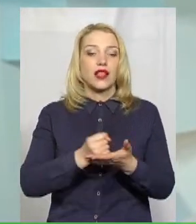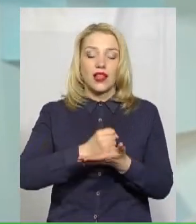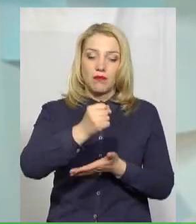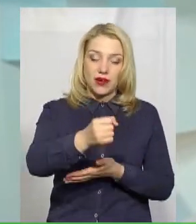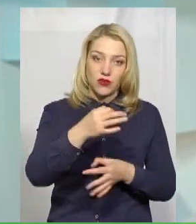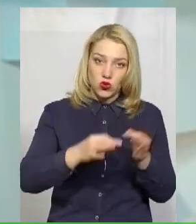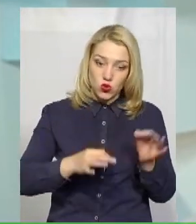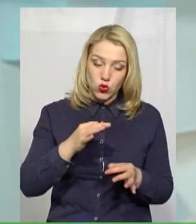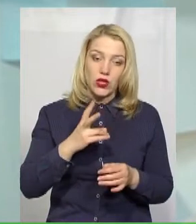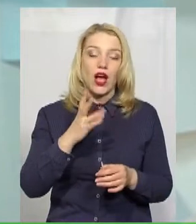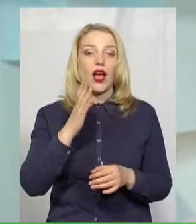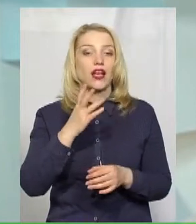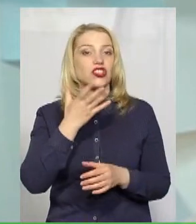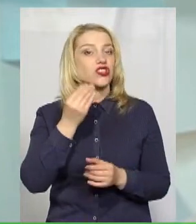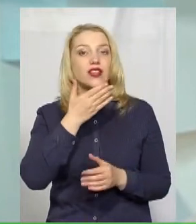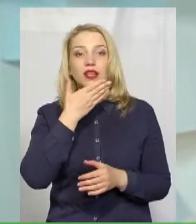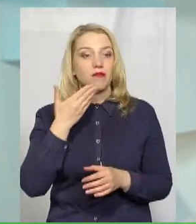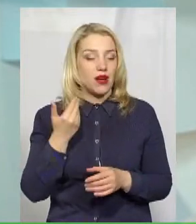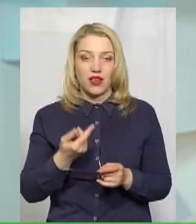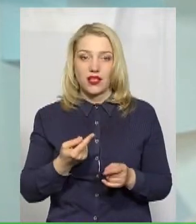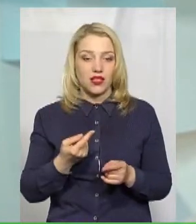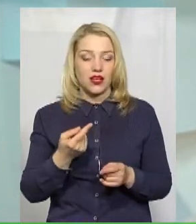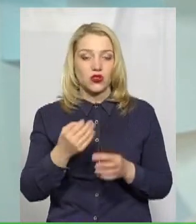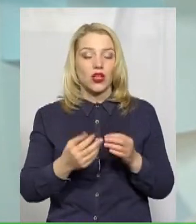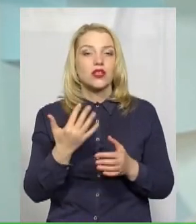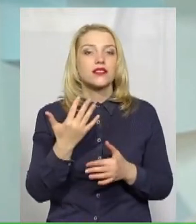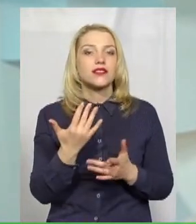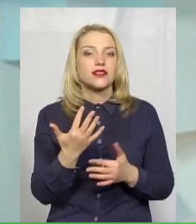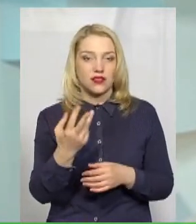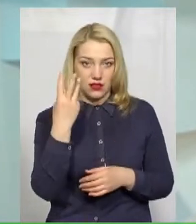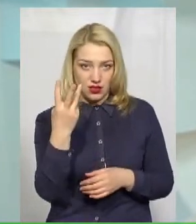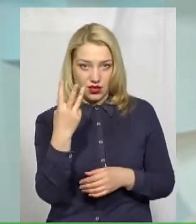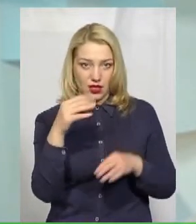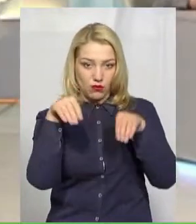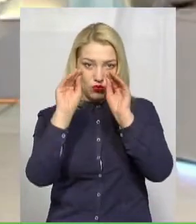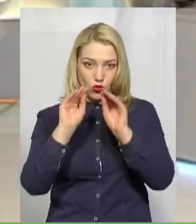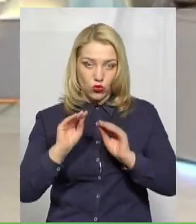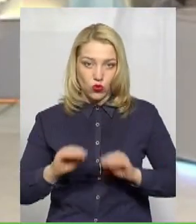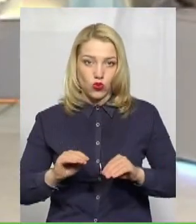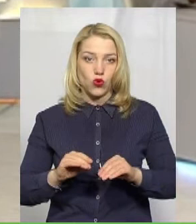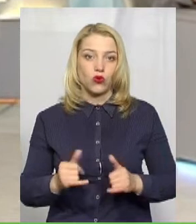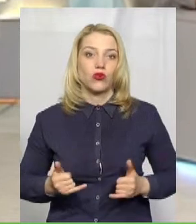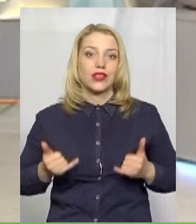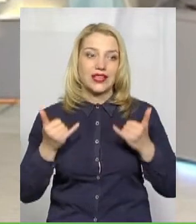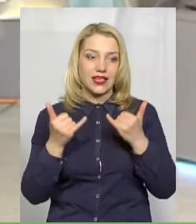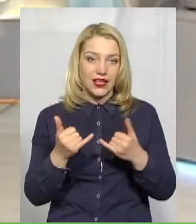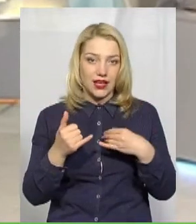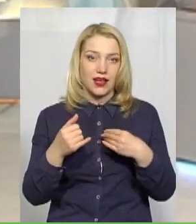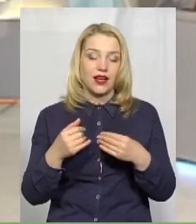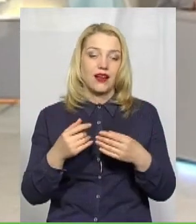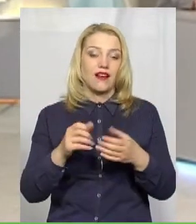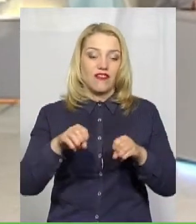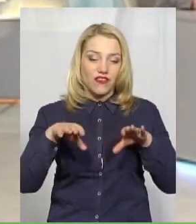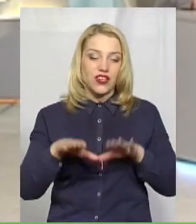немає рішення суду. скільки їх? Три протоколи направлені до суду для вирішення подальшої